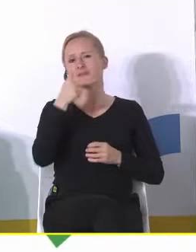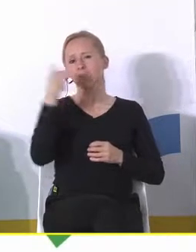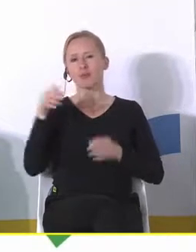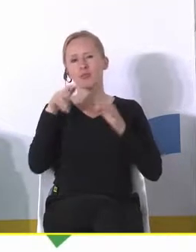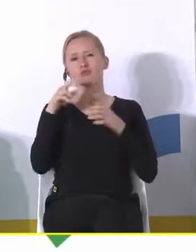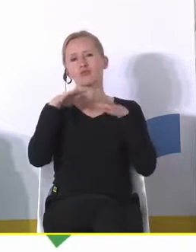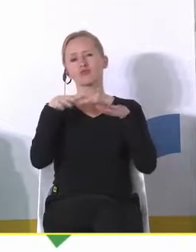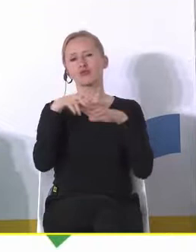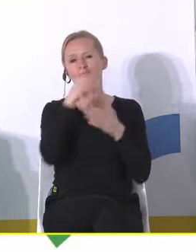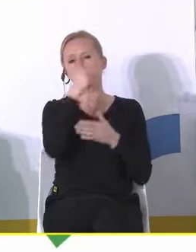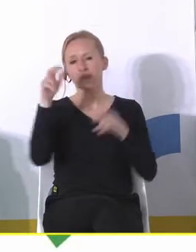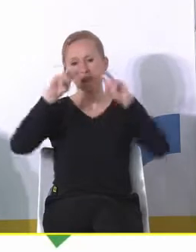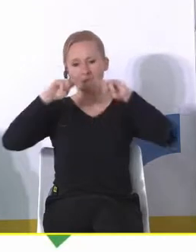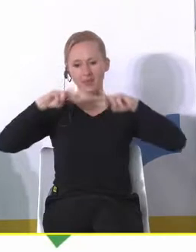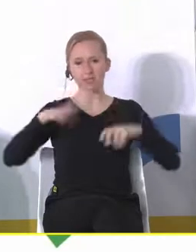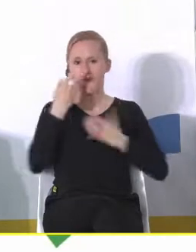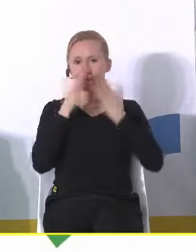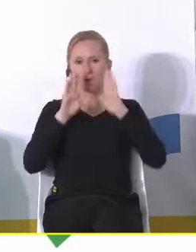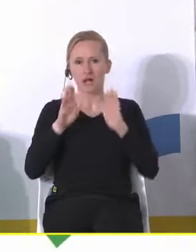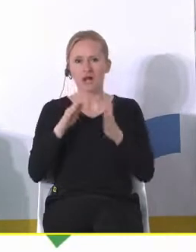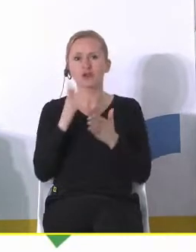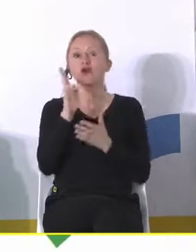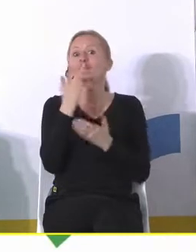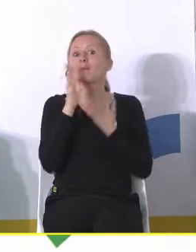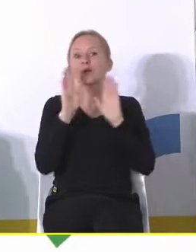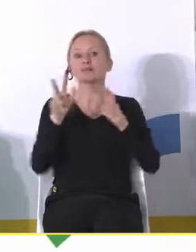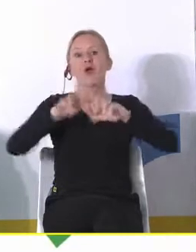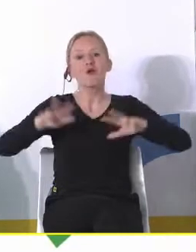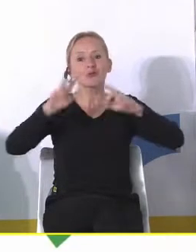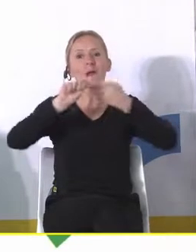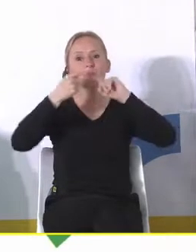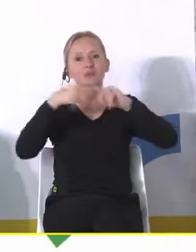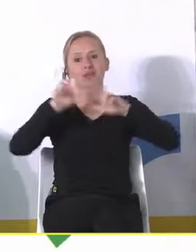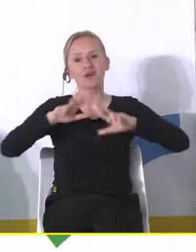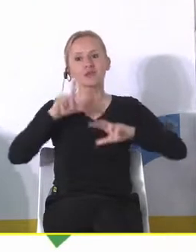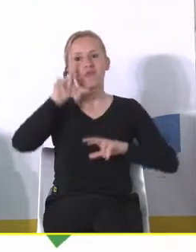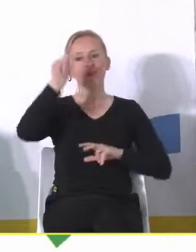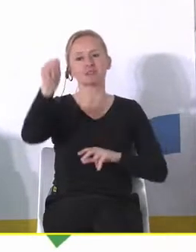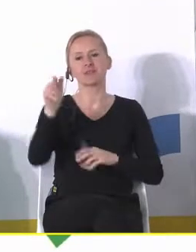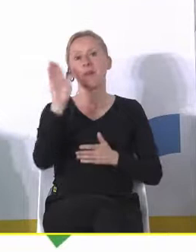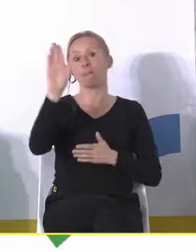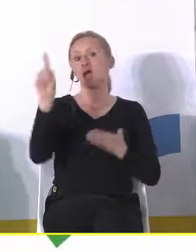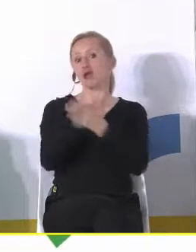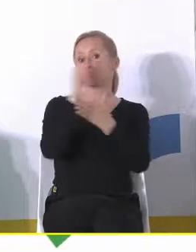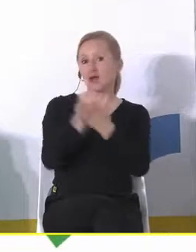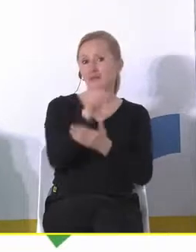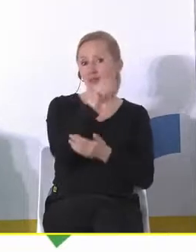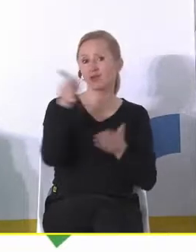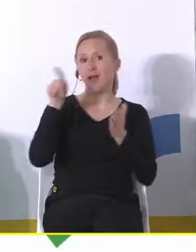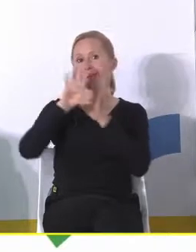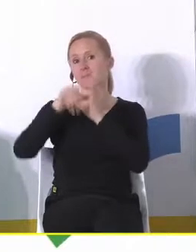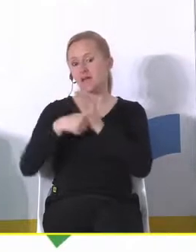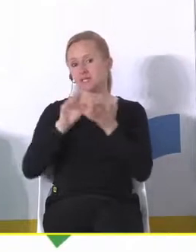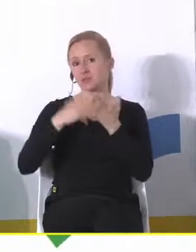rzeczy ciekawie badał. Pokażemy, że ci, którzy stawiają na rodzinę, na politykę rodzinną, to rzeczywiście w drugiej perspektywie mają szansę na to, że ich miasto,